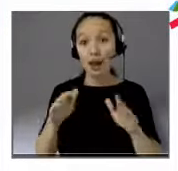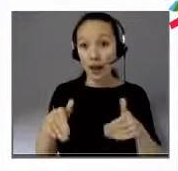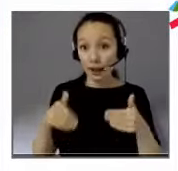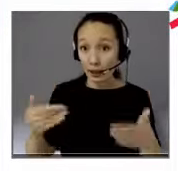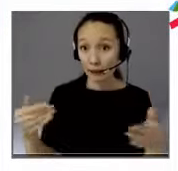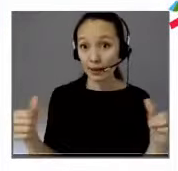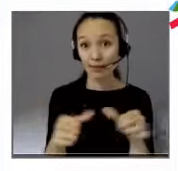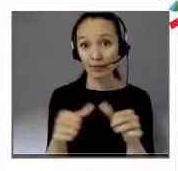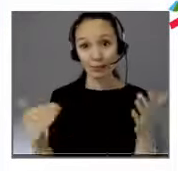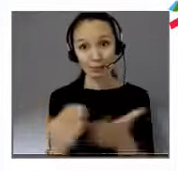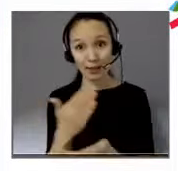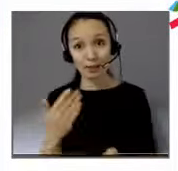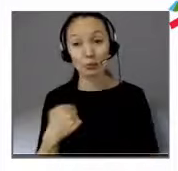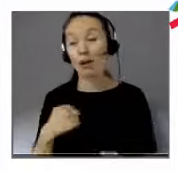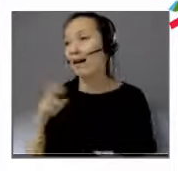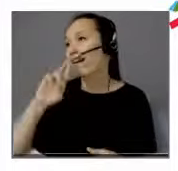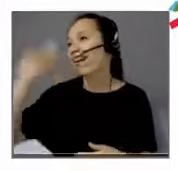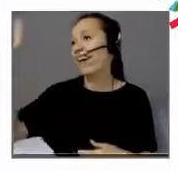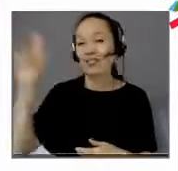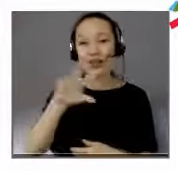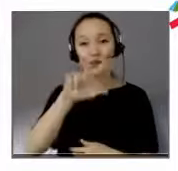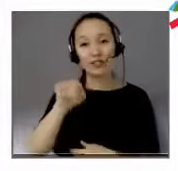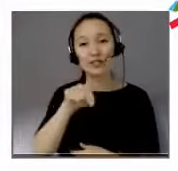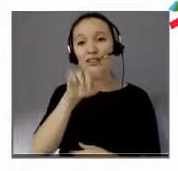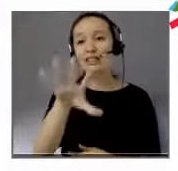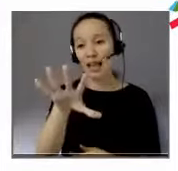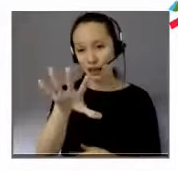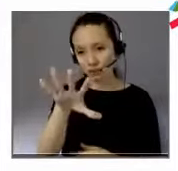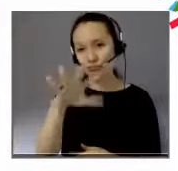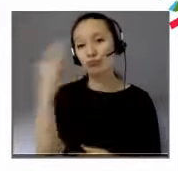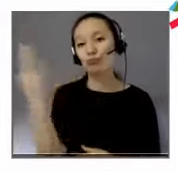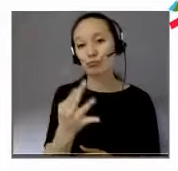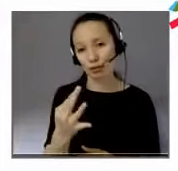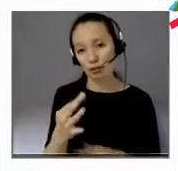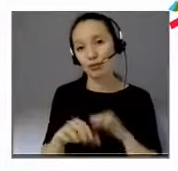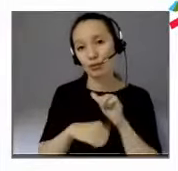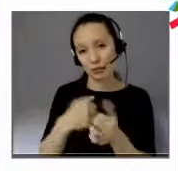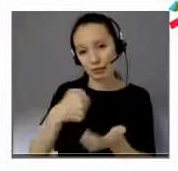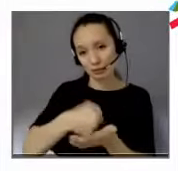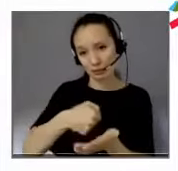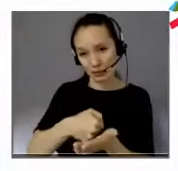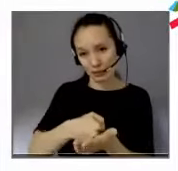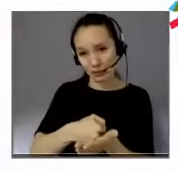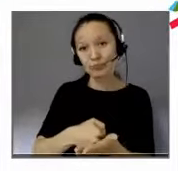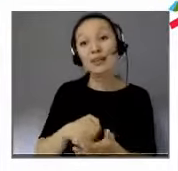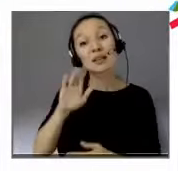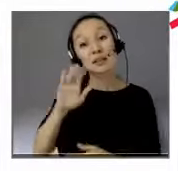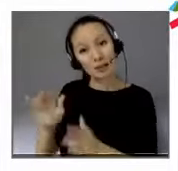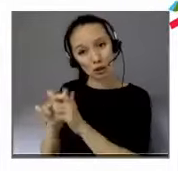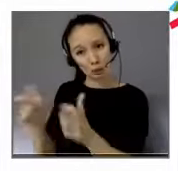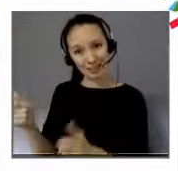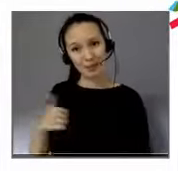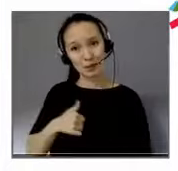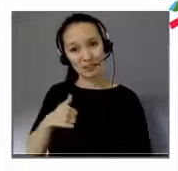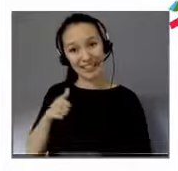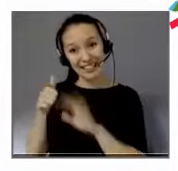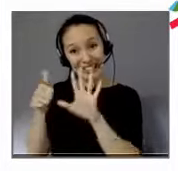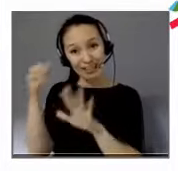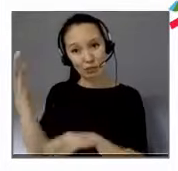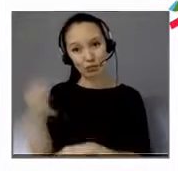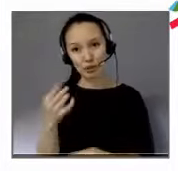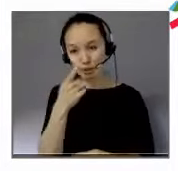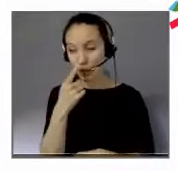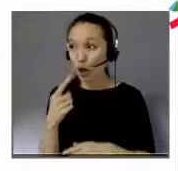d'emploi, le taux d'emploi direct des entreprises privées, l'obligation, elle à 6. À la fois, beaucoup est passé, donc